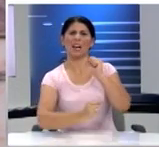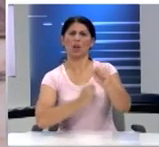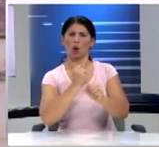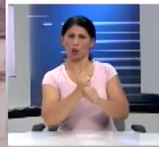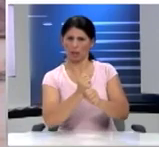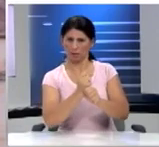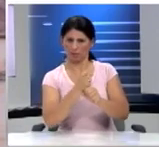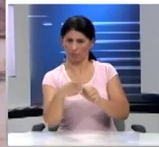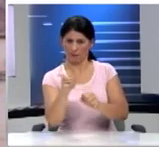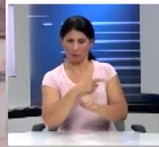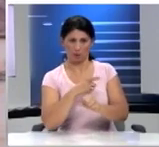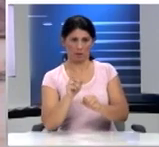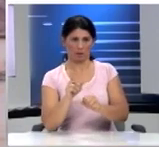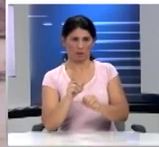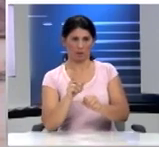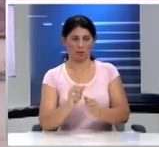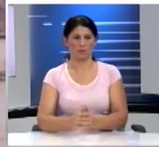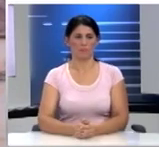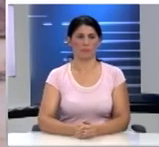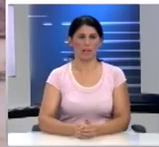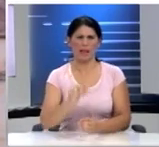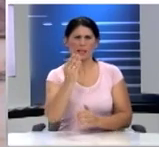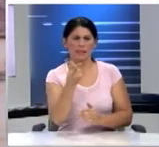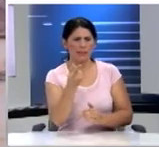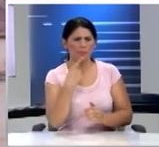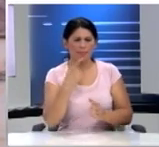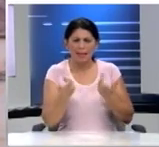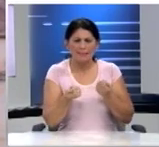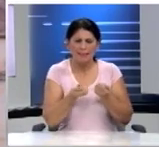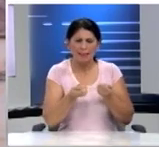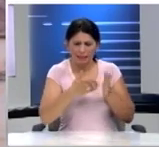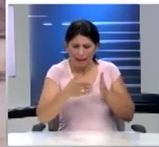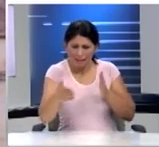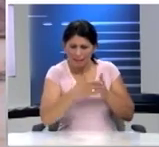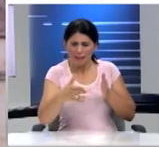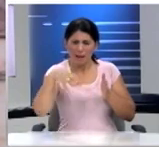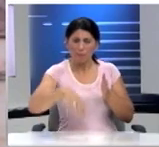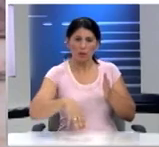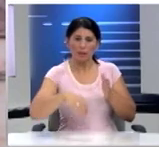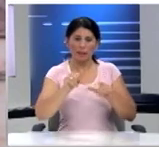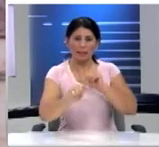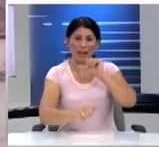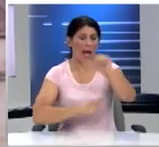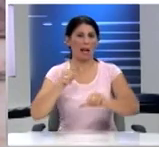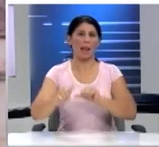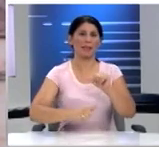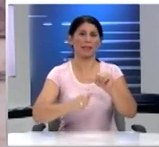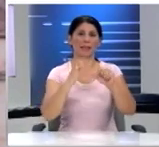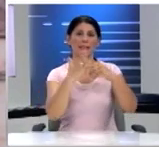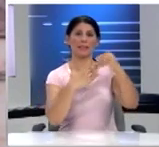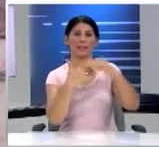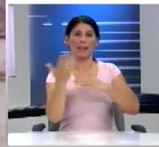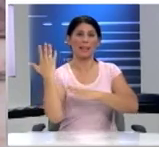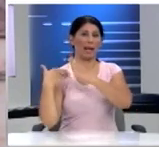Σε πυκνότητα γεγονότων Και αλλαγής στην τέχνη Την αρχαία